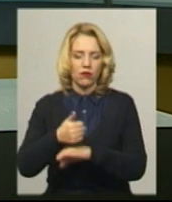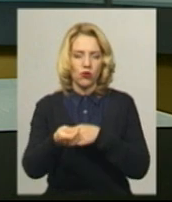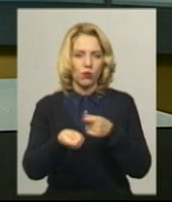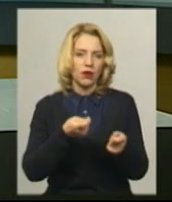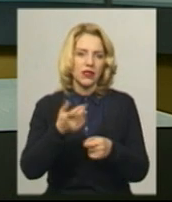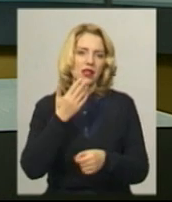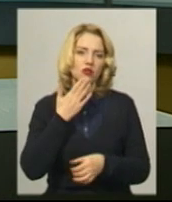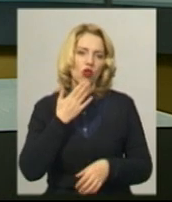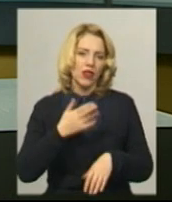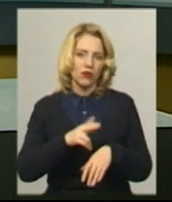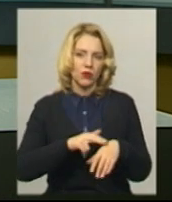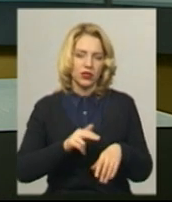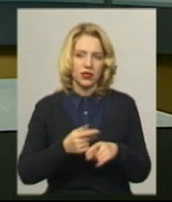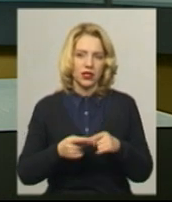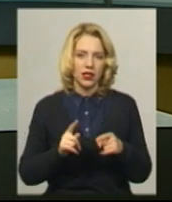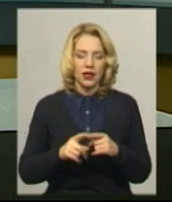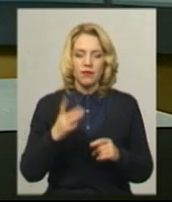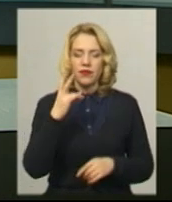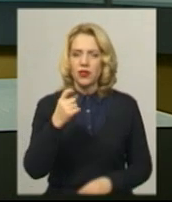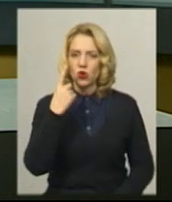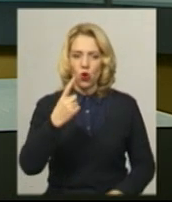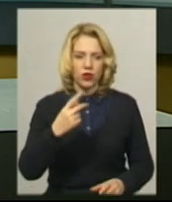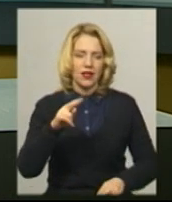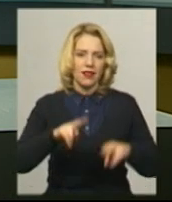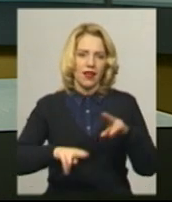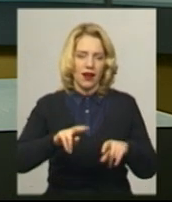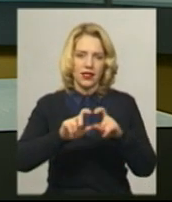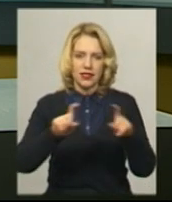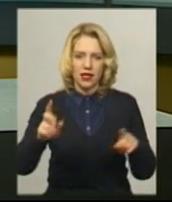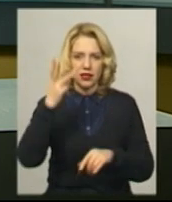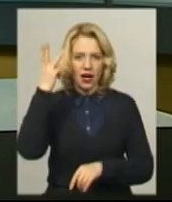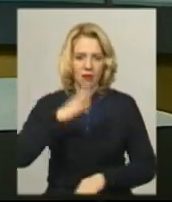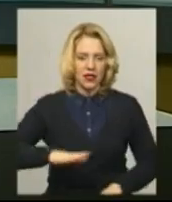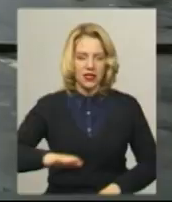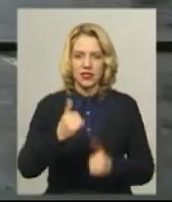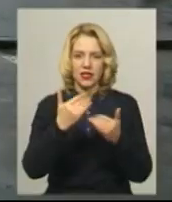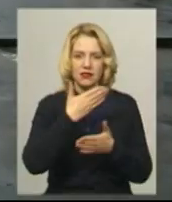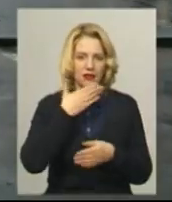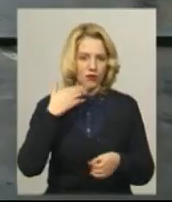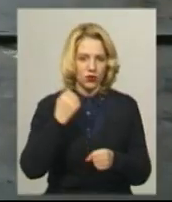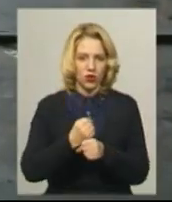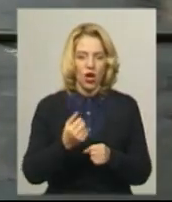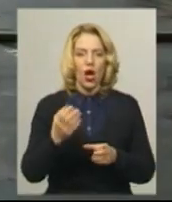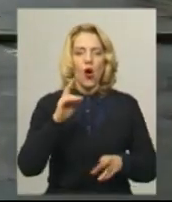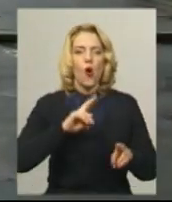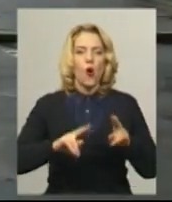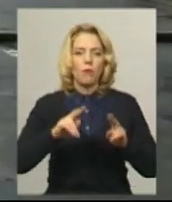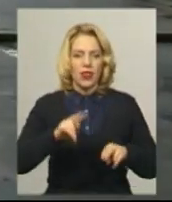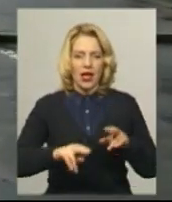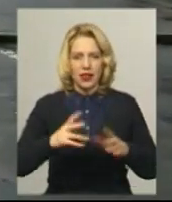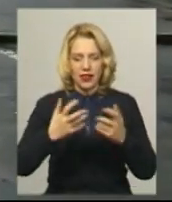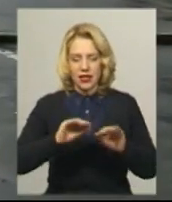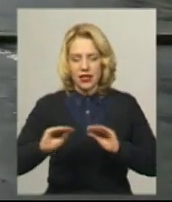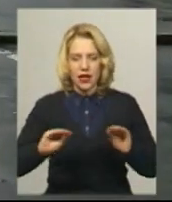Хмельницькій області На даний момент, жоден гральний заклад на Хмельниччині не функціонує Обладнання, яке використовувалось для здійснення грального